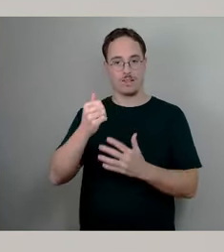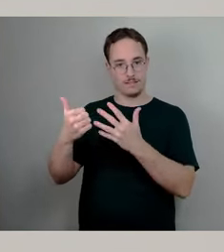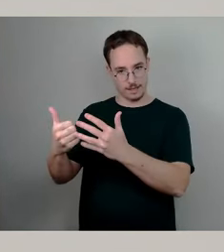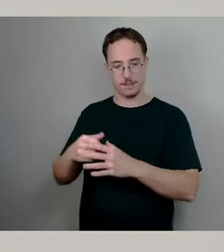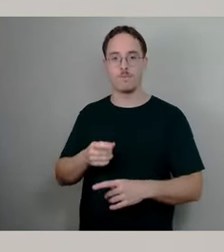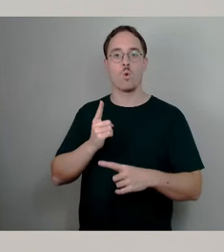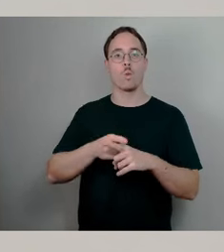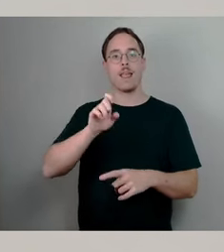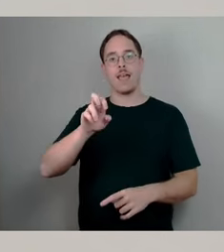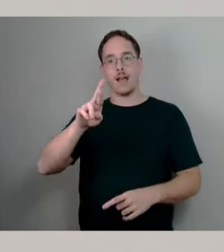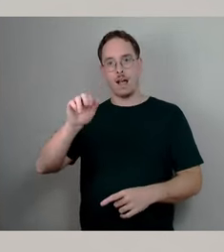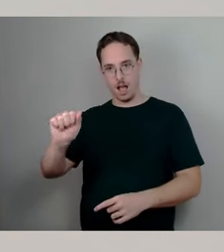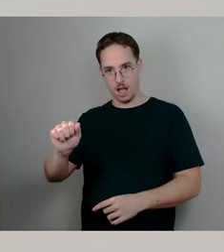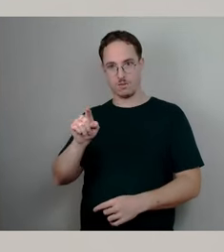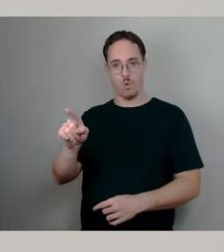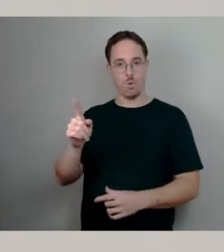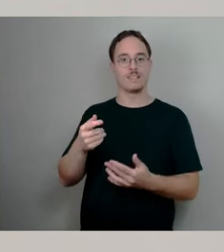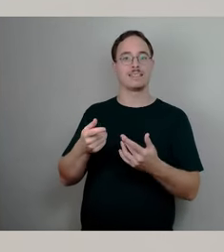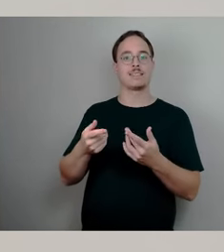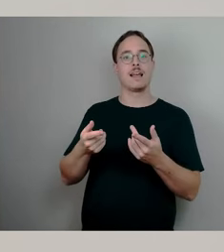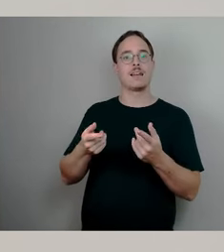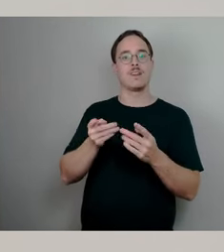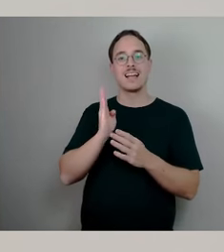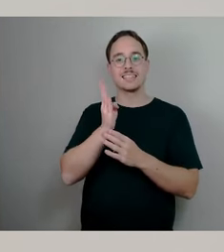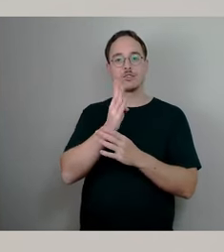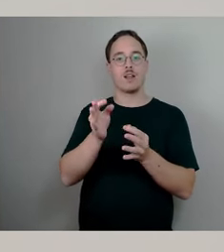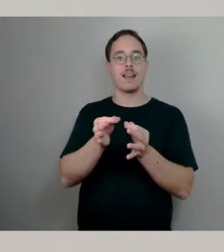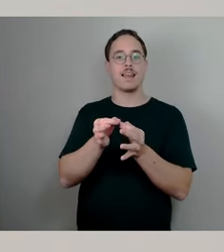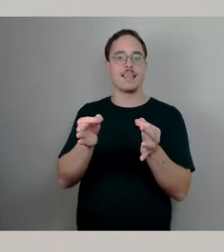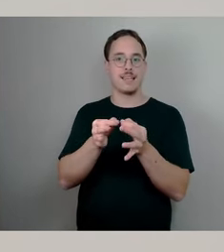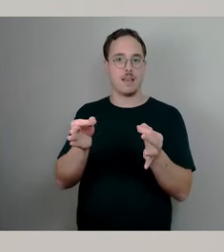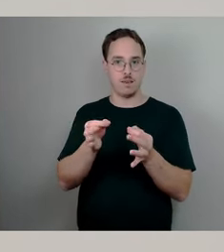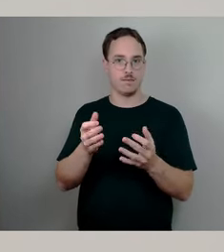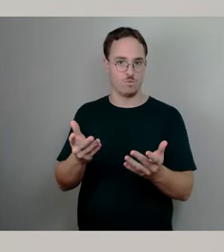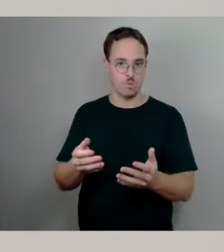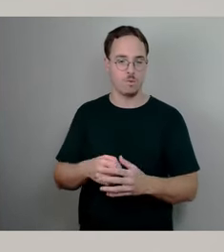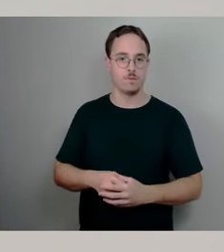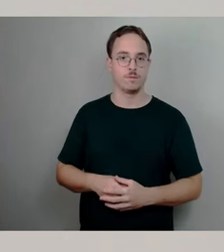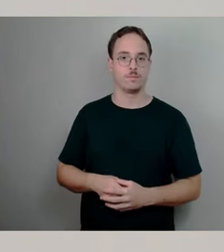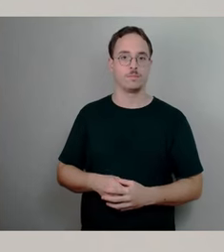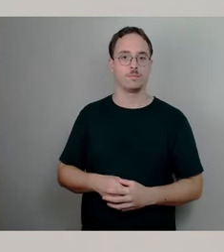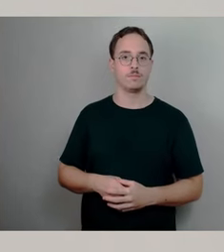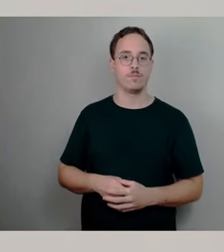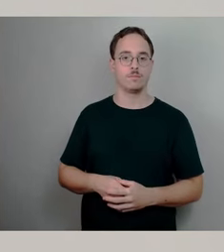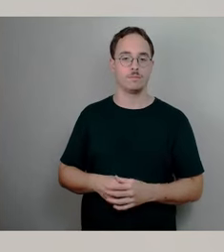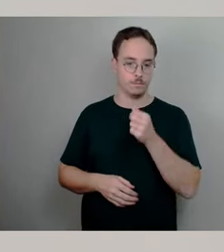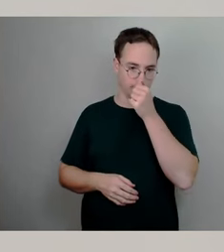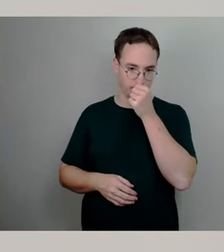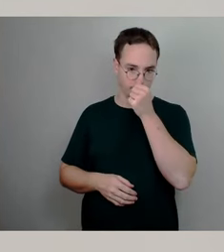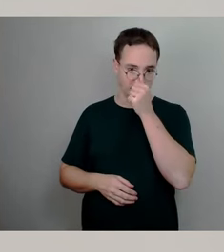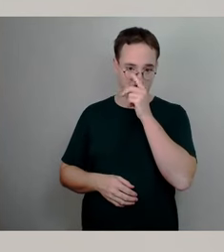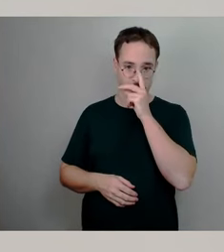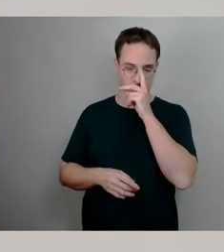Radverkehrsanlagen. Die geltende Regelwerk ist, kommt von der Forschungsgesellschaft für Straßen und Verkehrswesen.